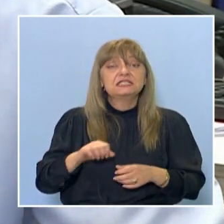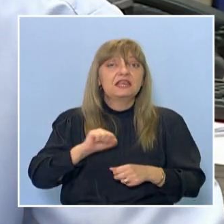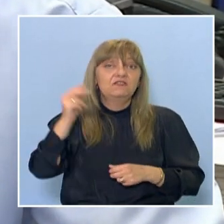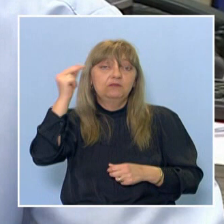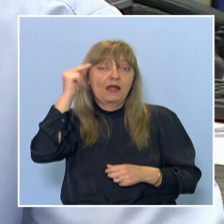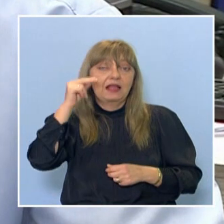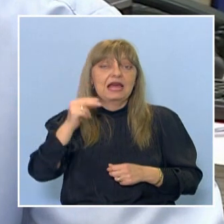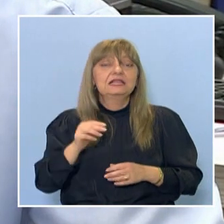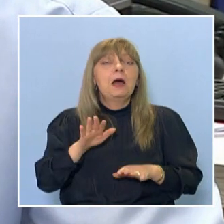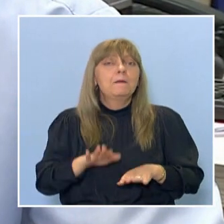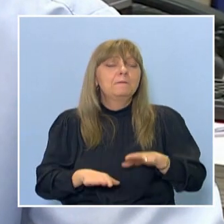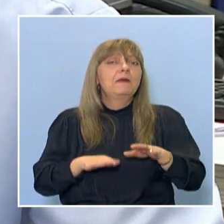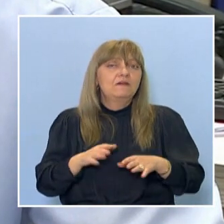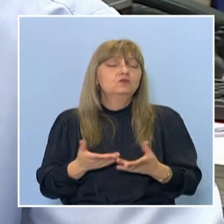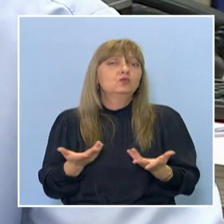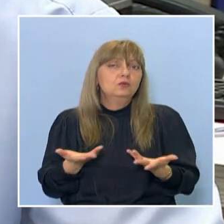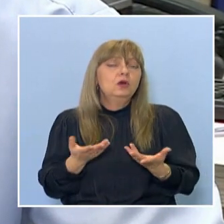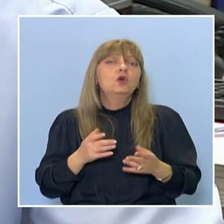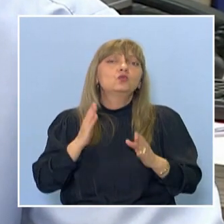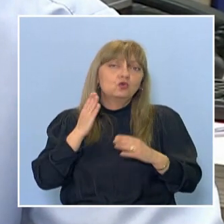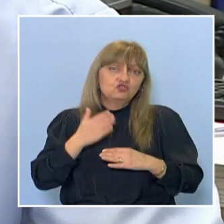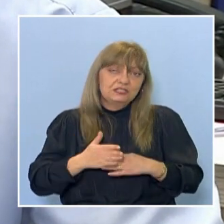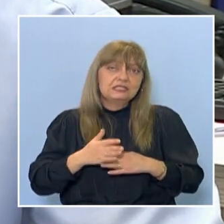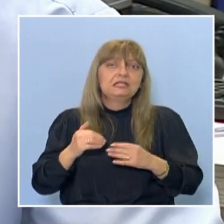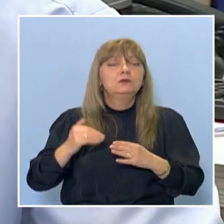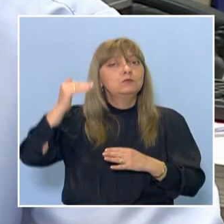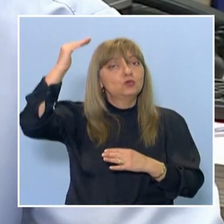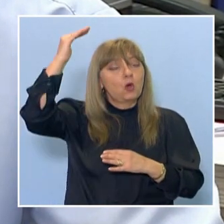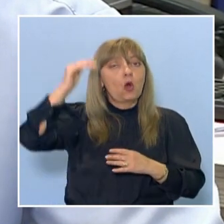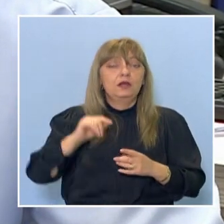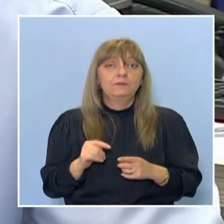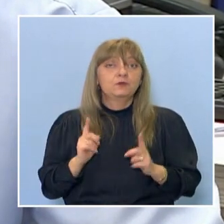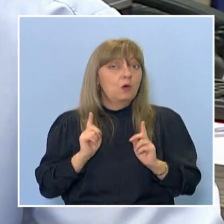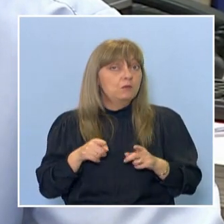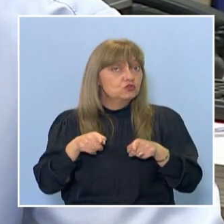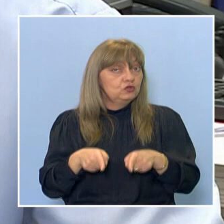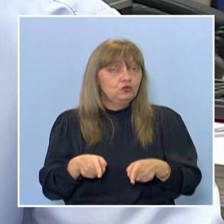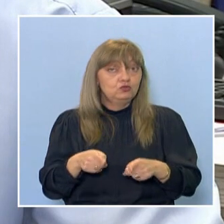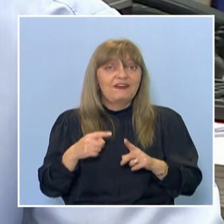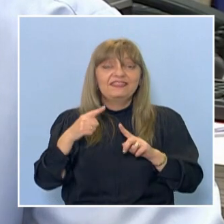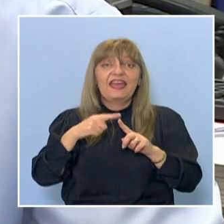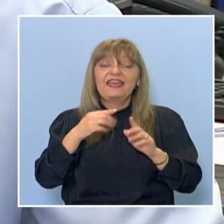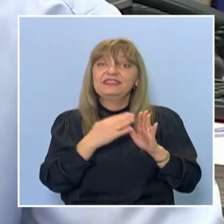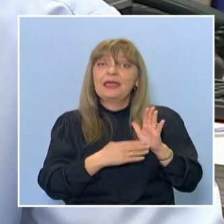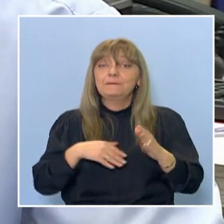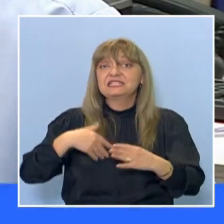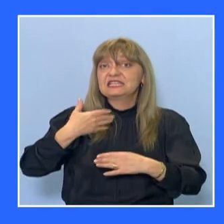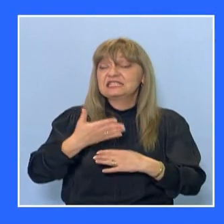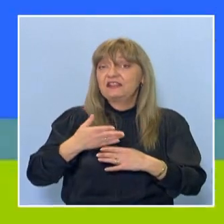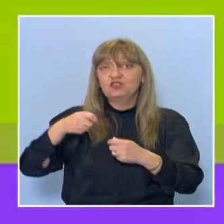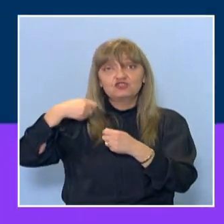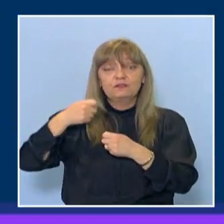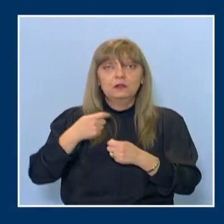С бавни темпове започва, но ще се стигне догоре. Може ли това да стане тема за следващ филм? Ами защо не?